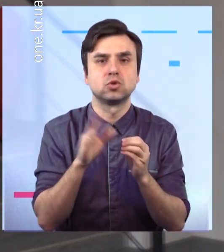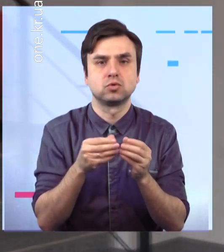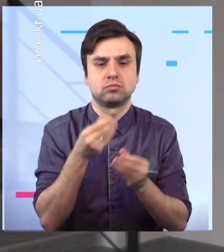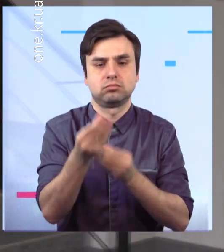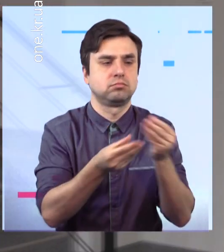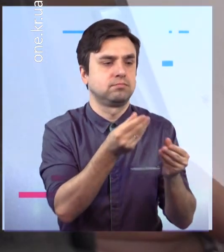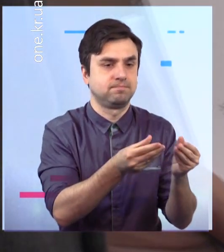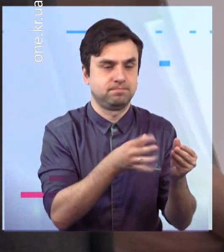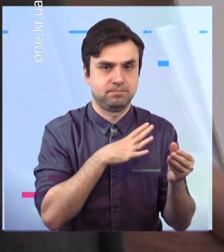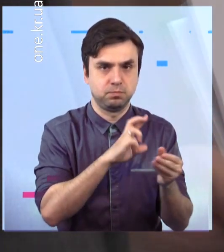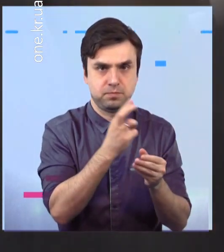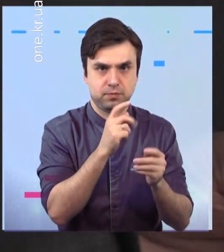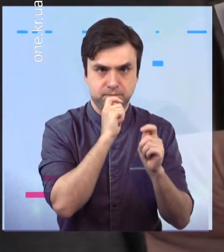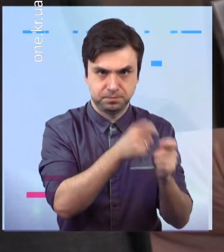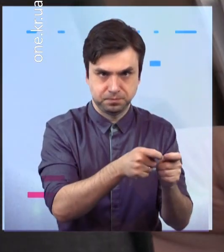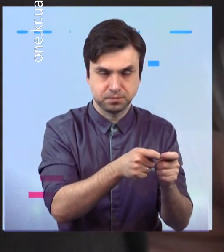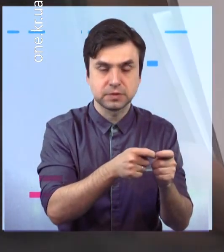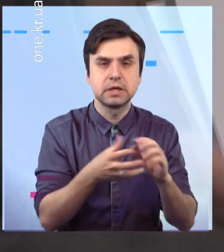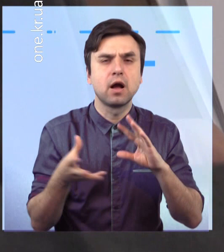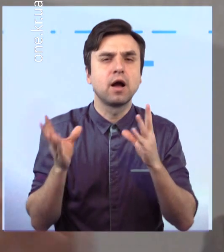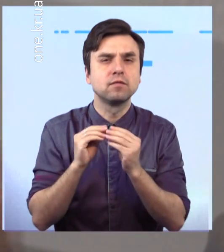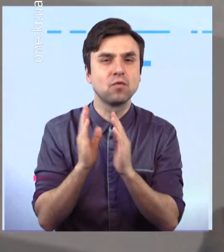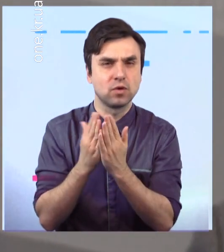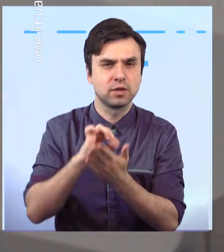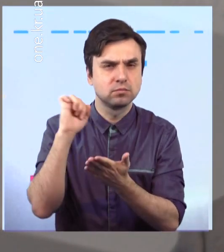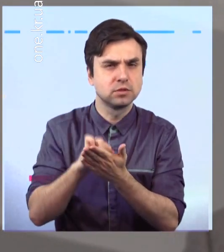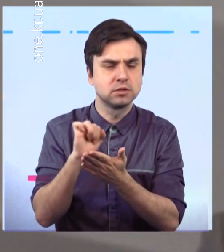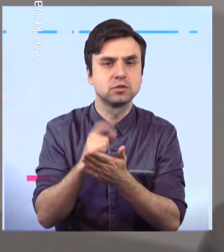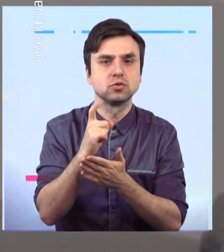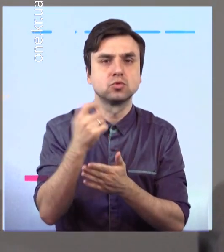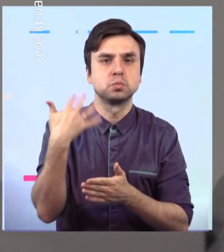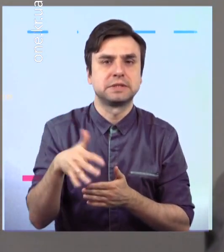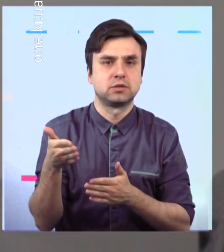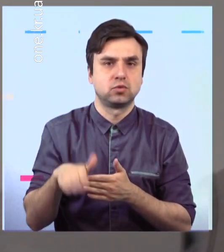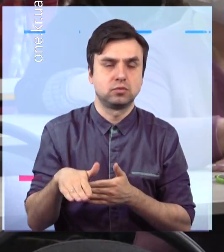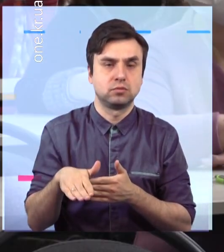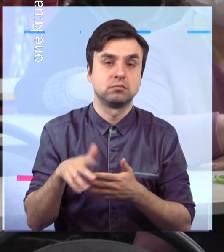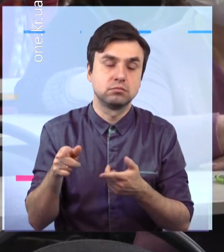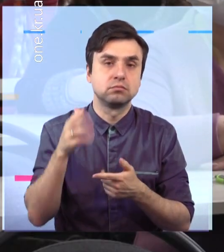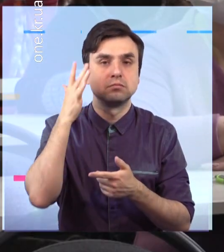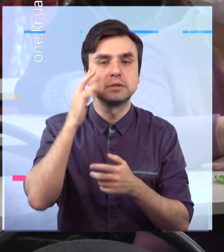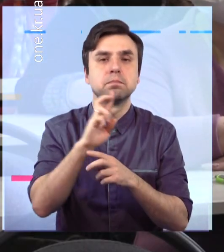в планах письменника подарувати примірники не тільки міським бібліотекам для дорослих, а ще й шкільним.